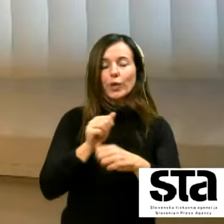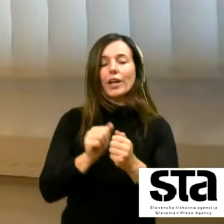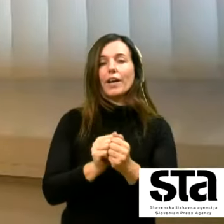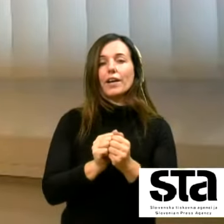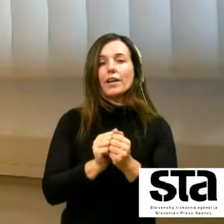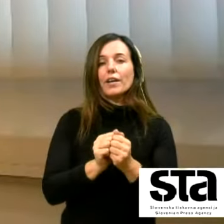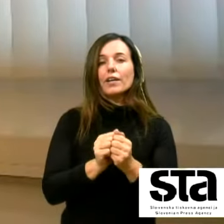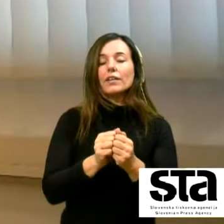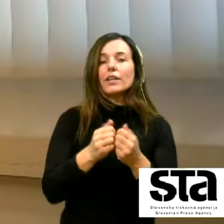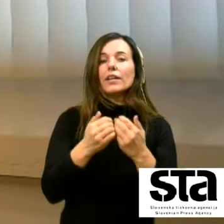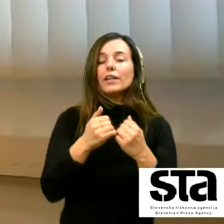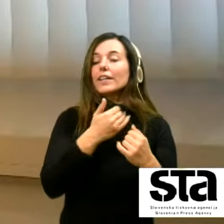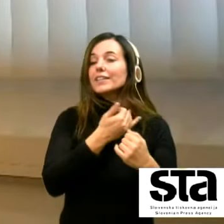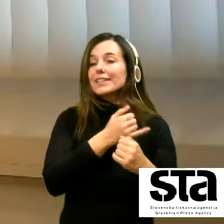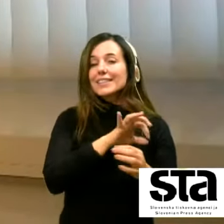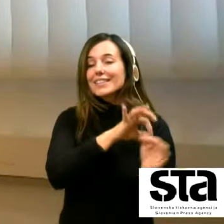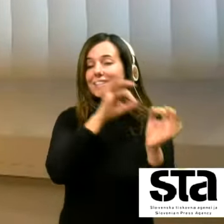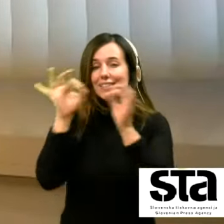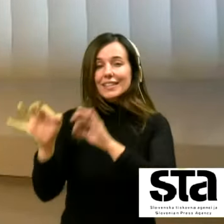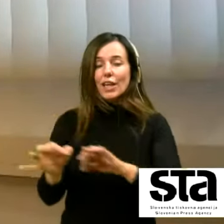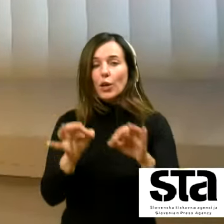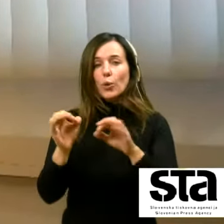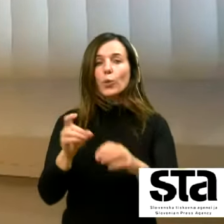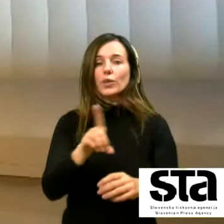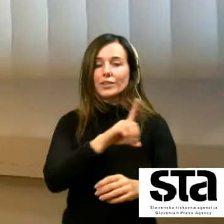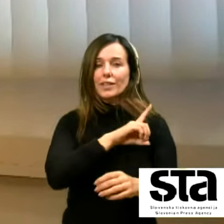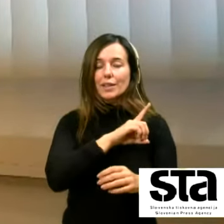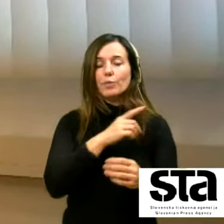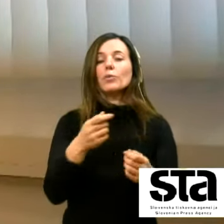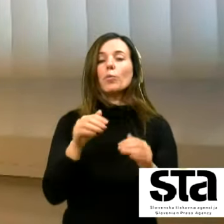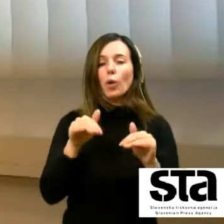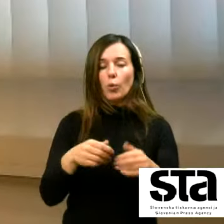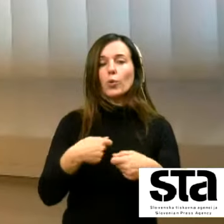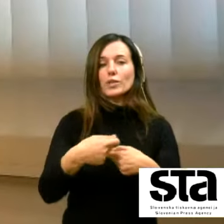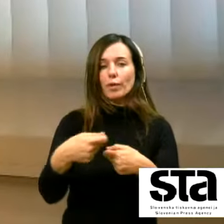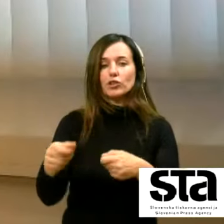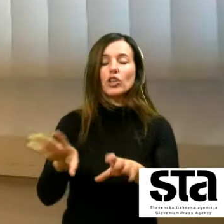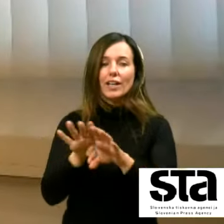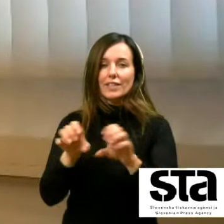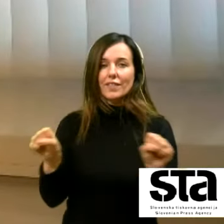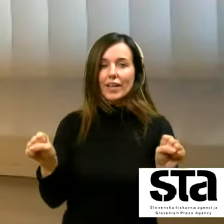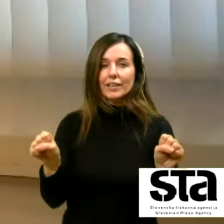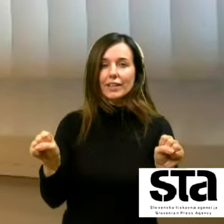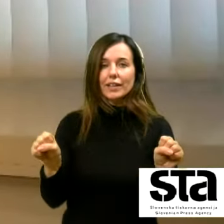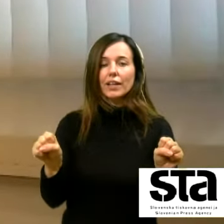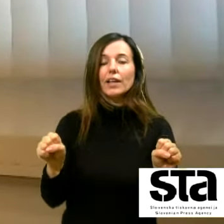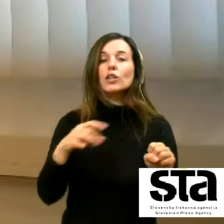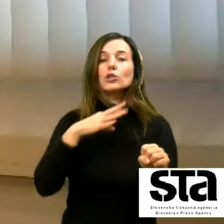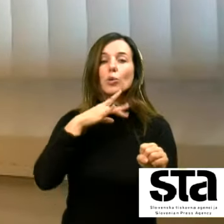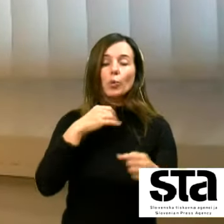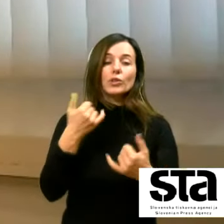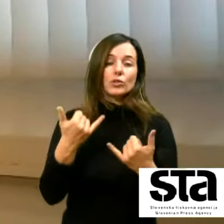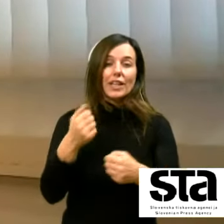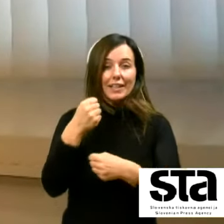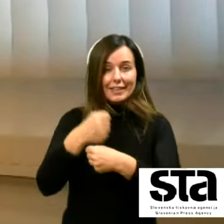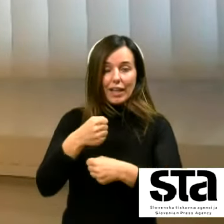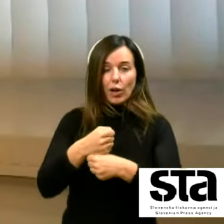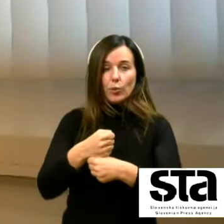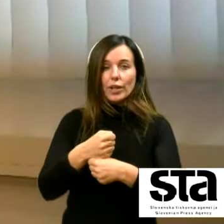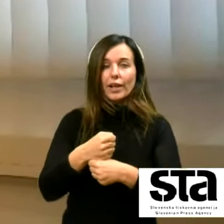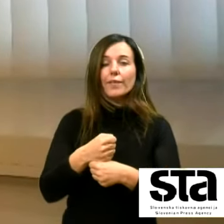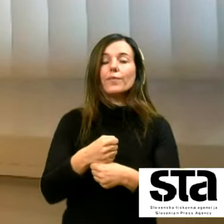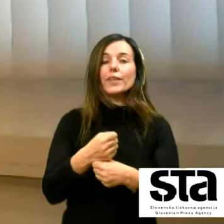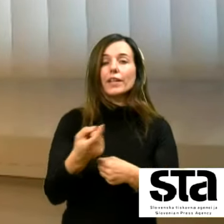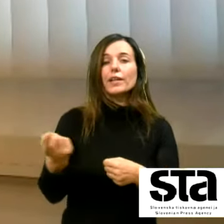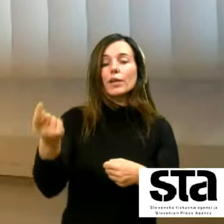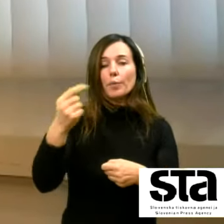tudi ves decembar da bomo lahko ta preumenjene stačilo izvedli pa na sobote delovne zdaj glede tudi na